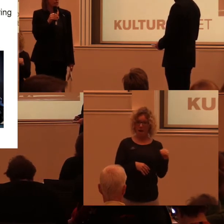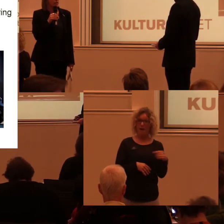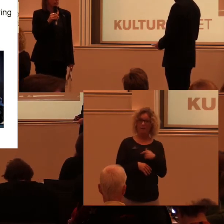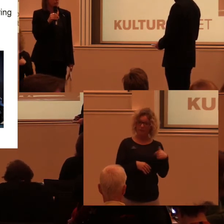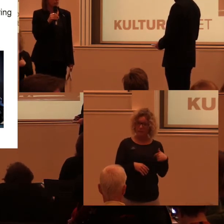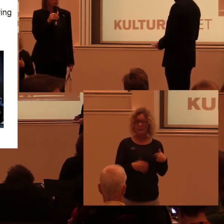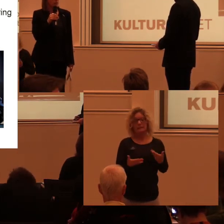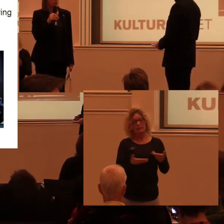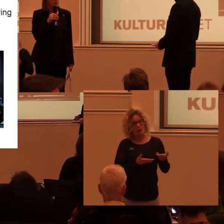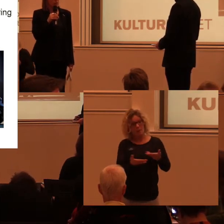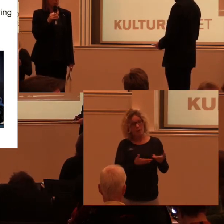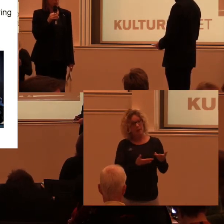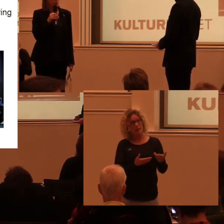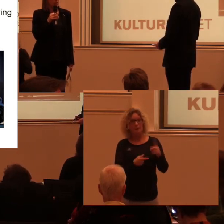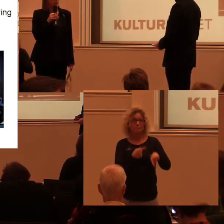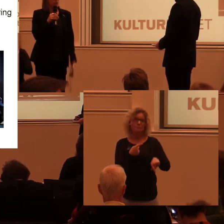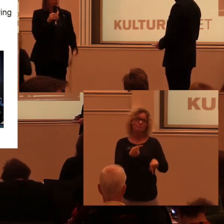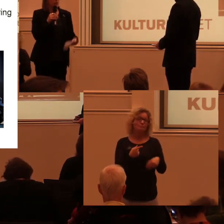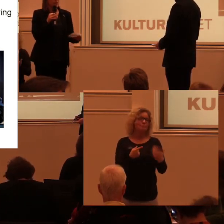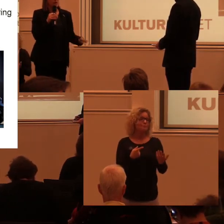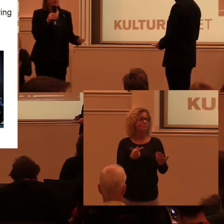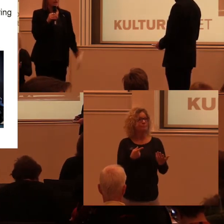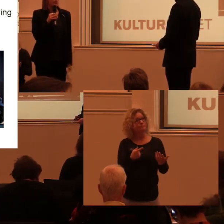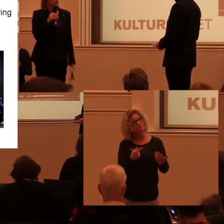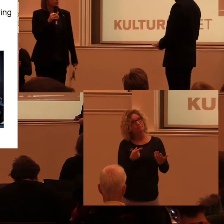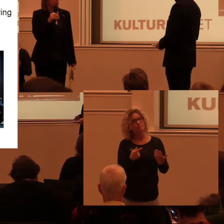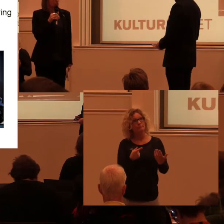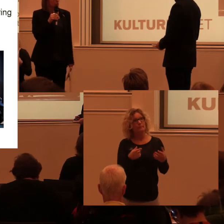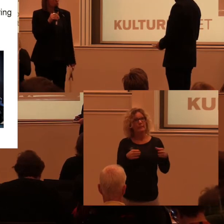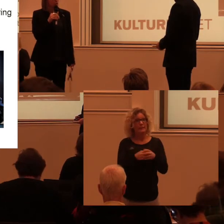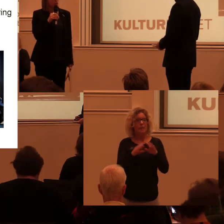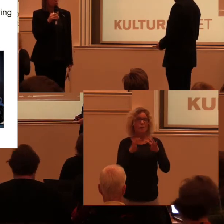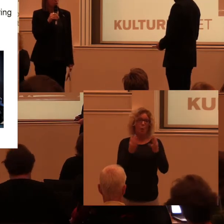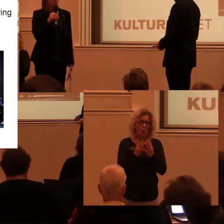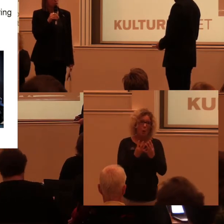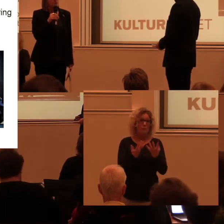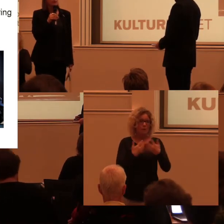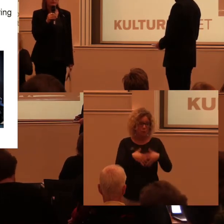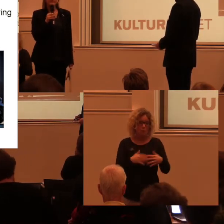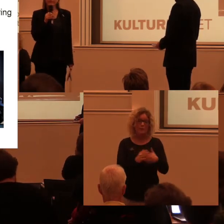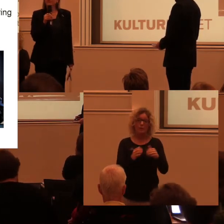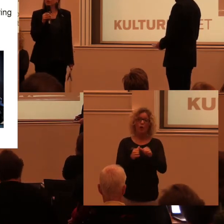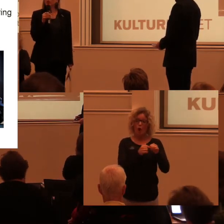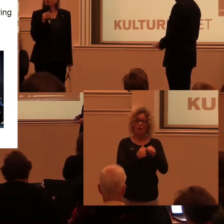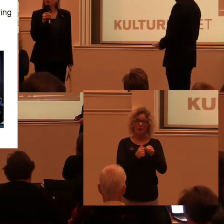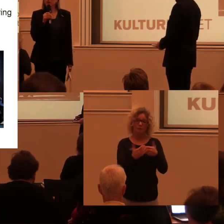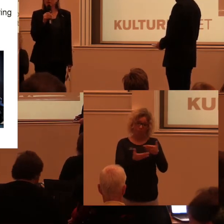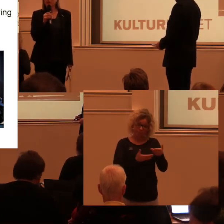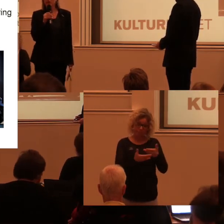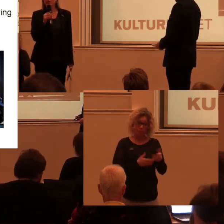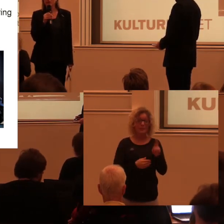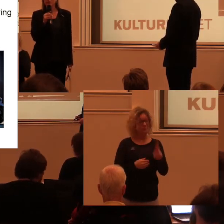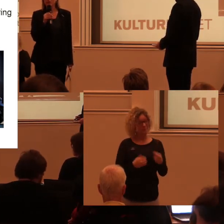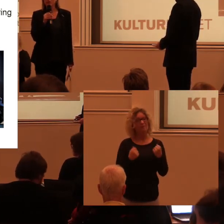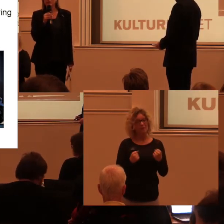våra samråd med funktionshindersörelsen. Och det är också ett